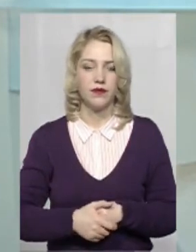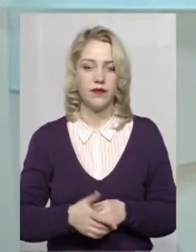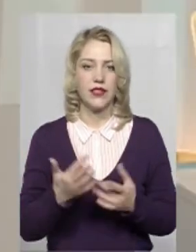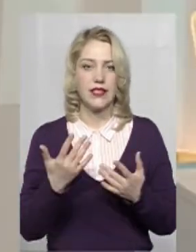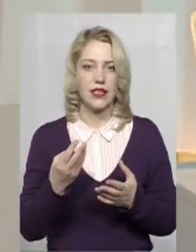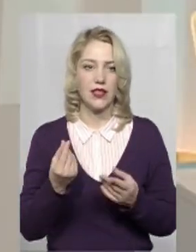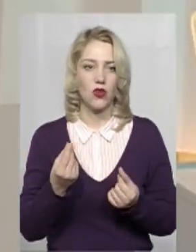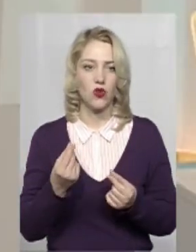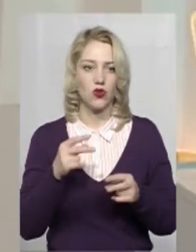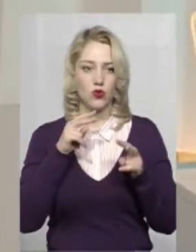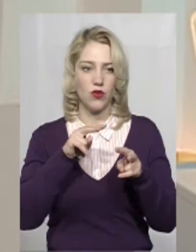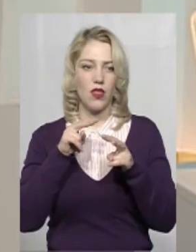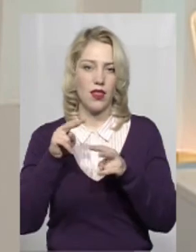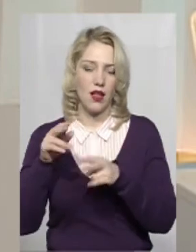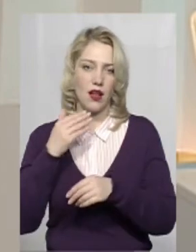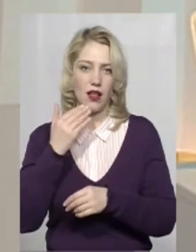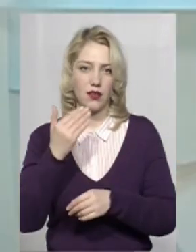скільки коштує такий нагляд?